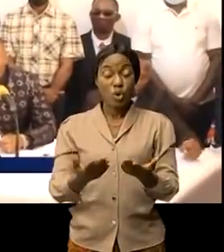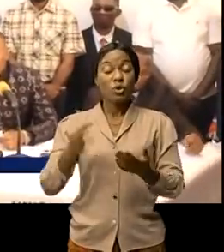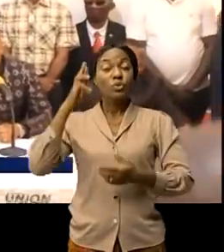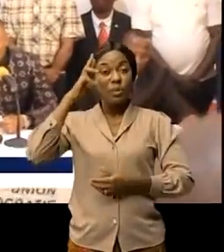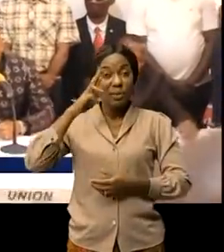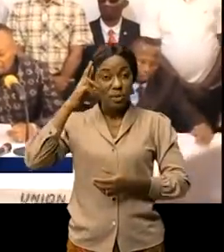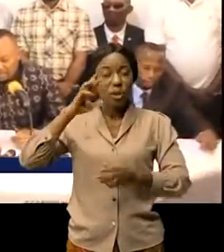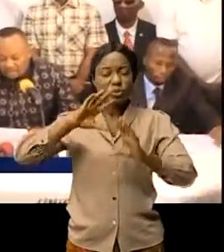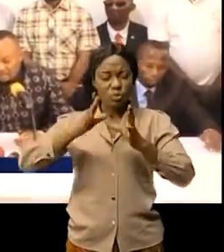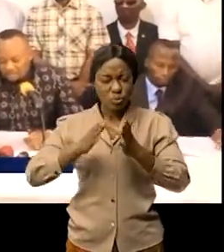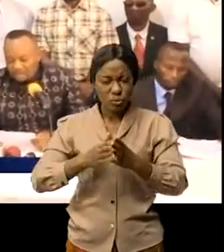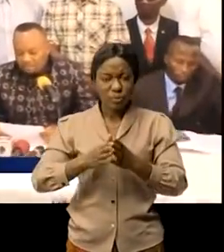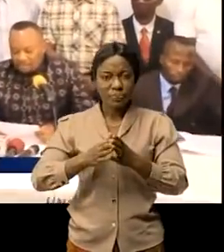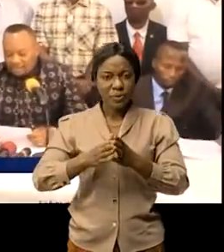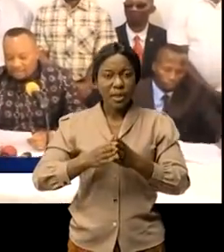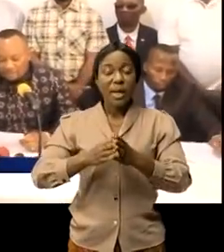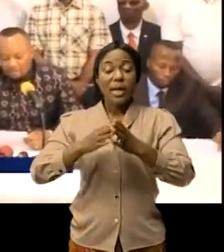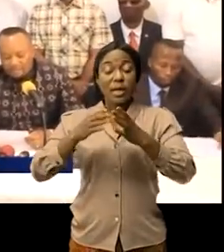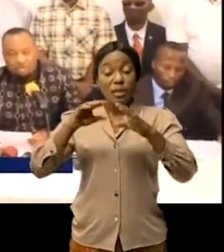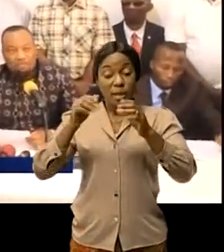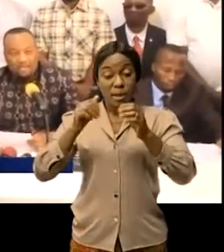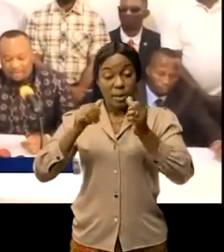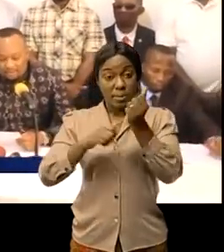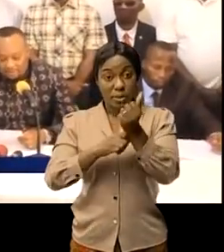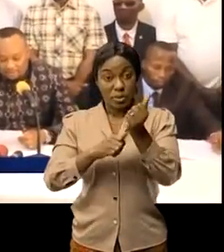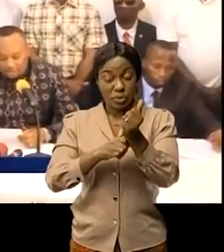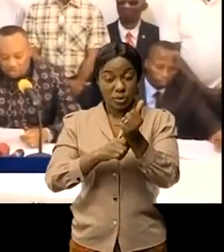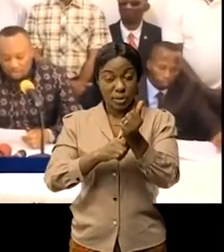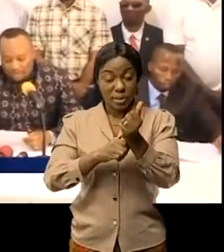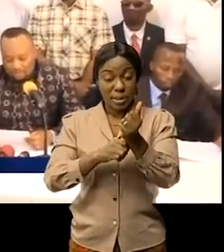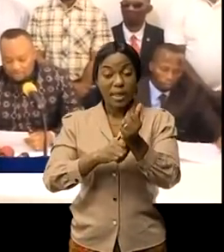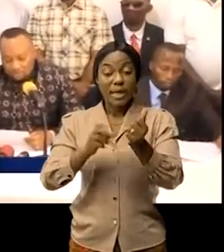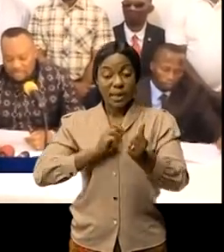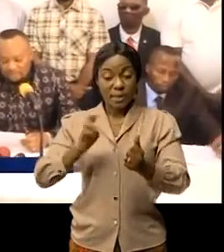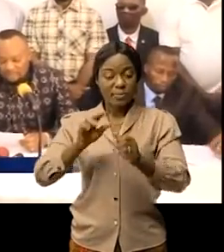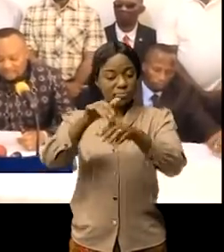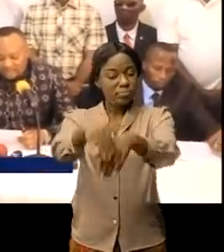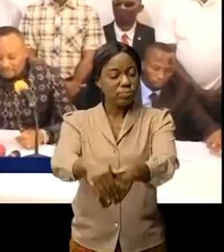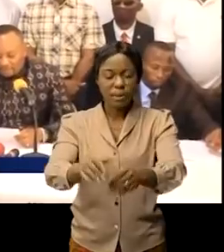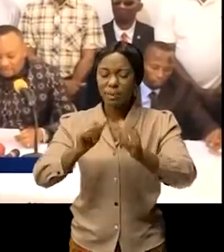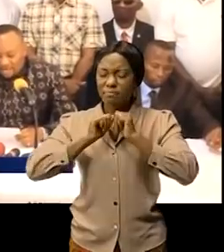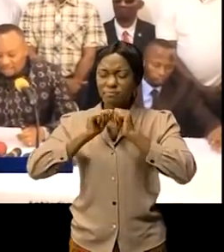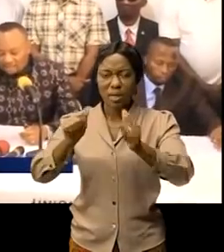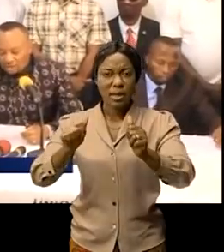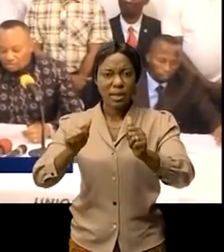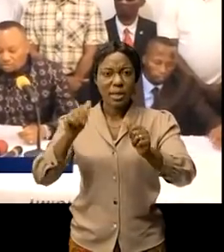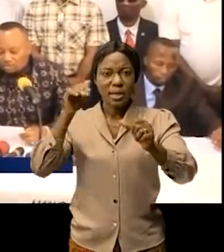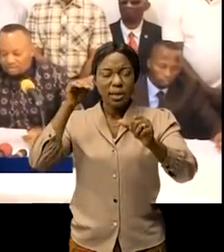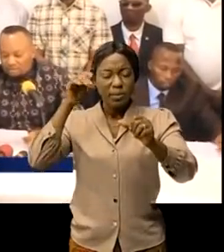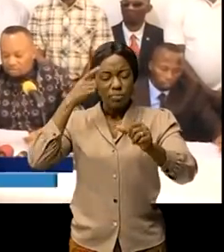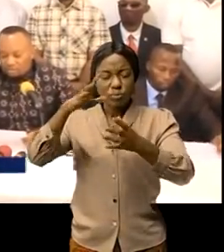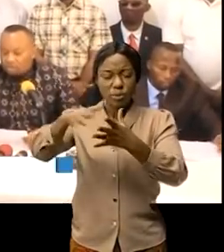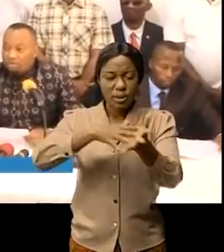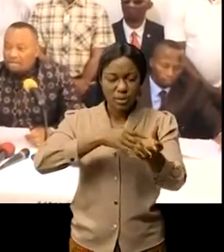Guémena que LUDPES n'est impliqué ni de près ni de loin aux actes d'attaque de la résidence de